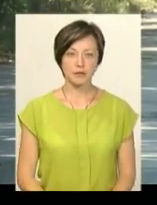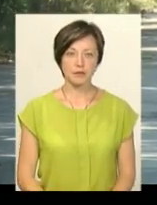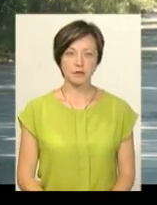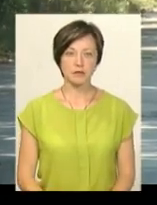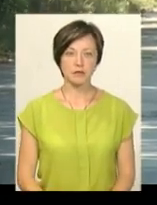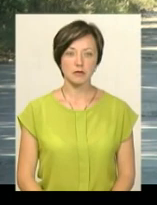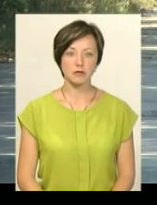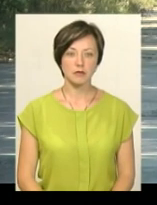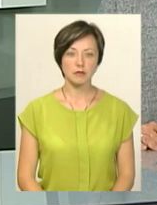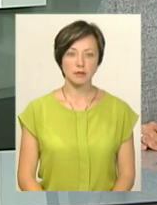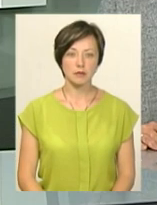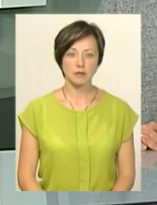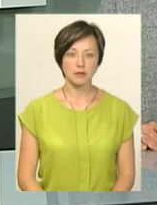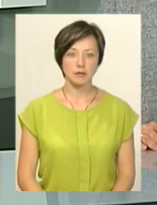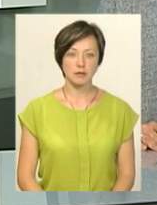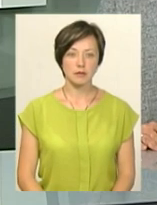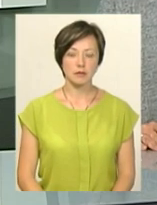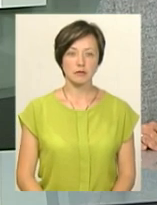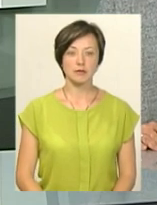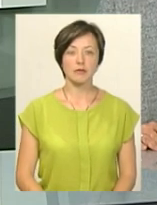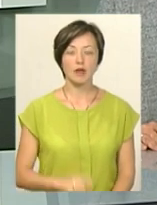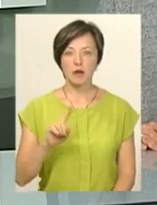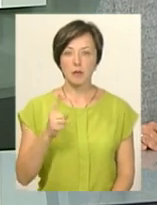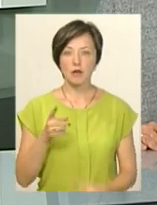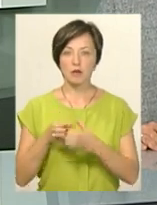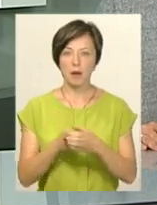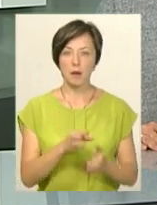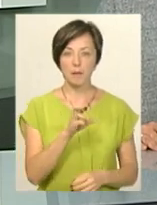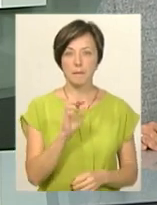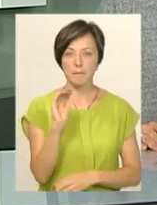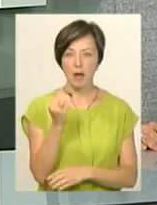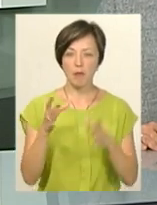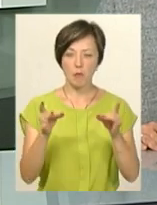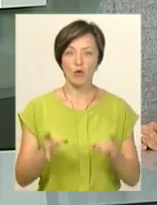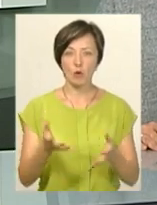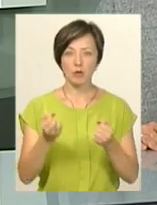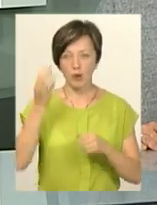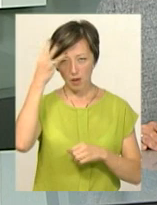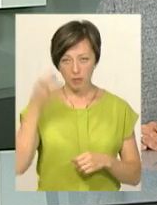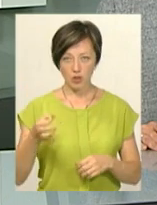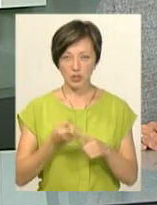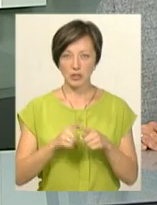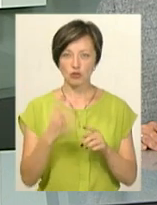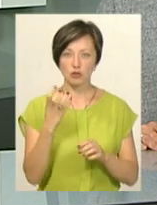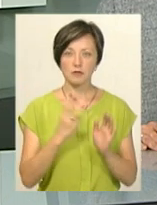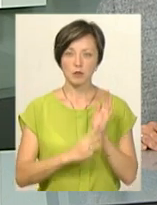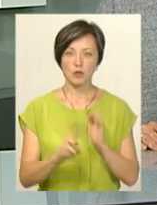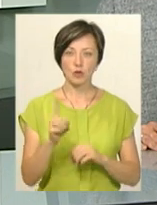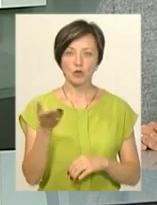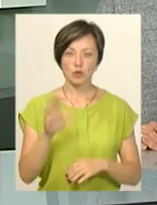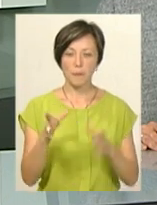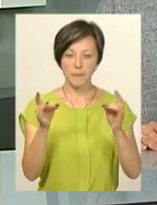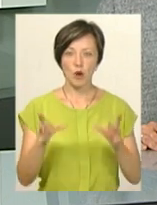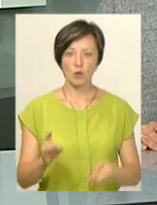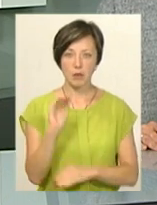новини, Поділля, Центр. Першу партію бебі-боксів отримала Хмельниччина. Це 481 пакунок